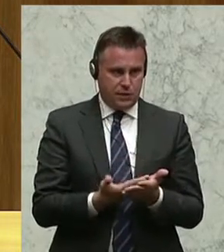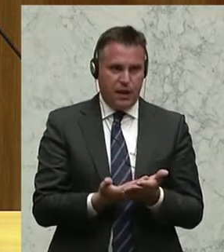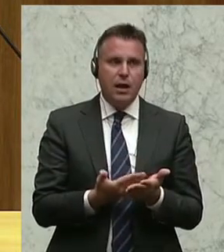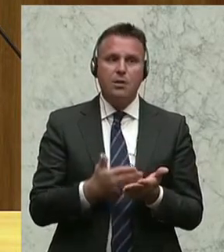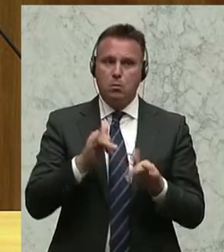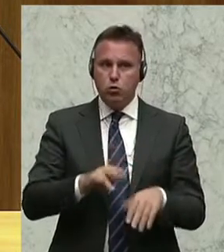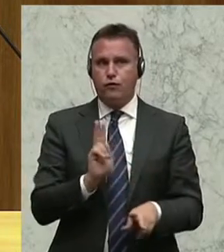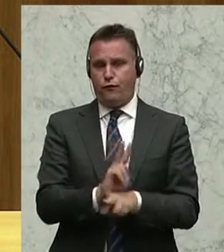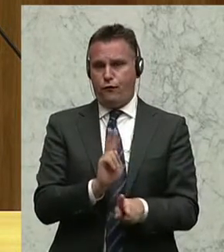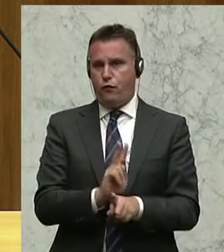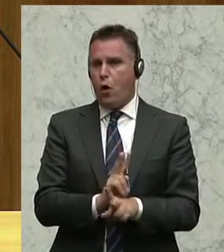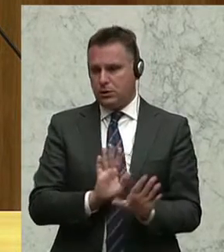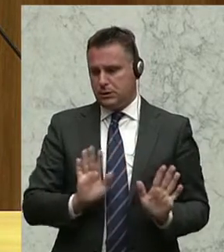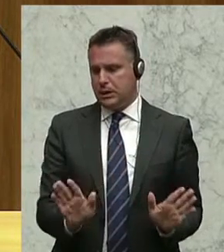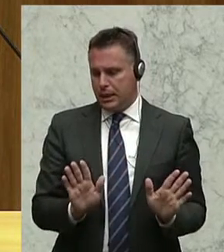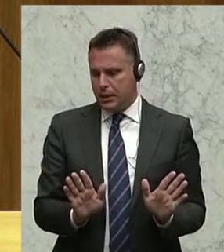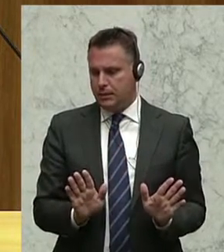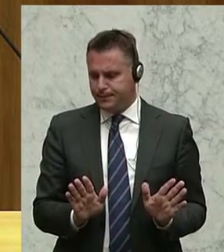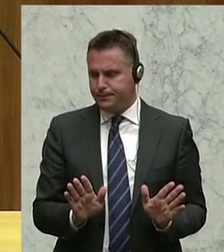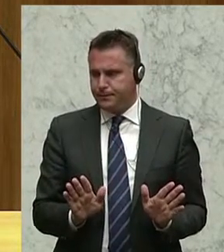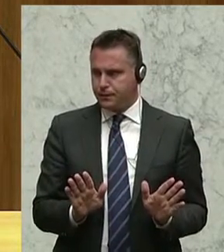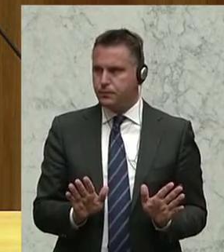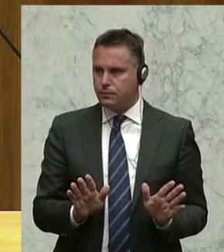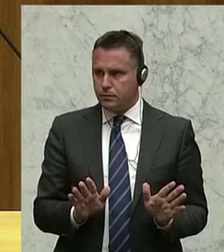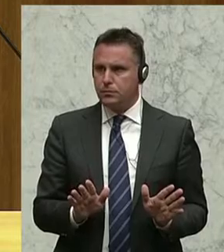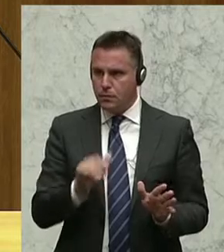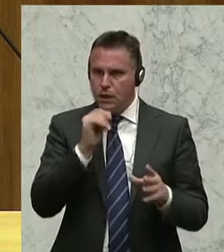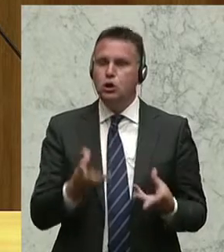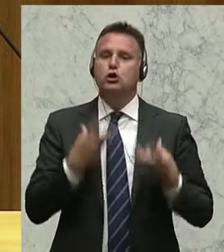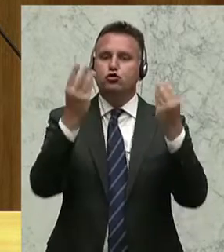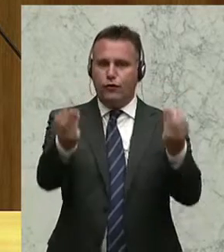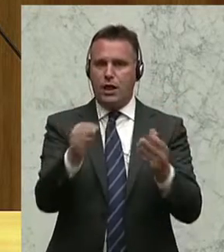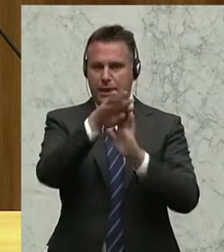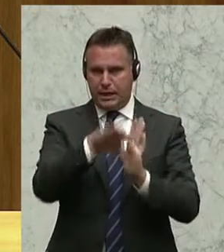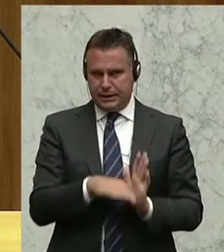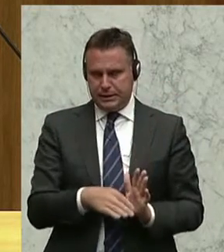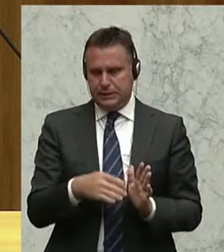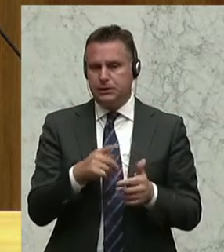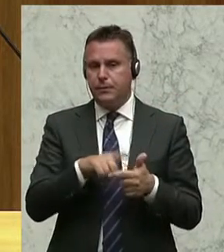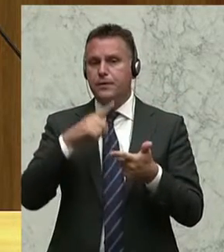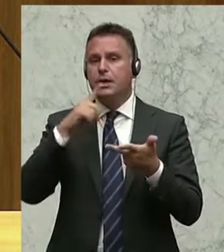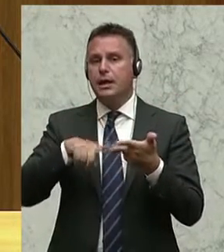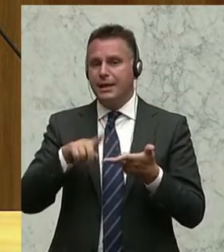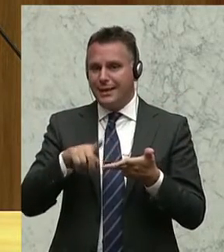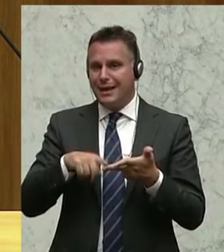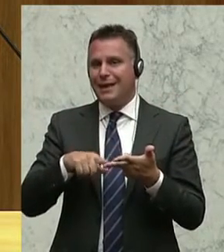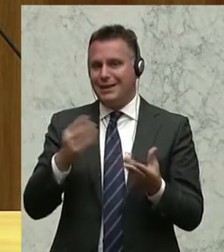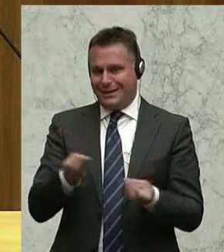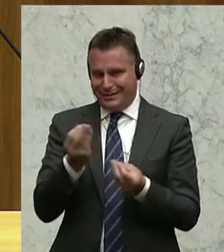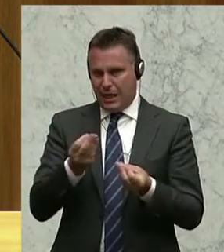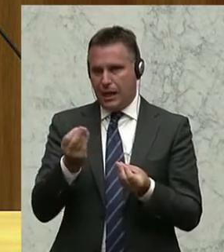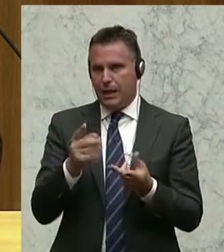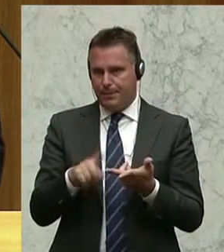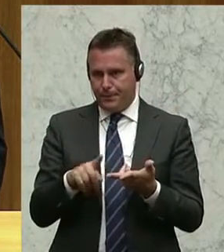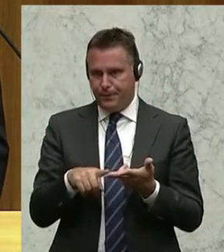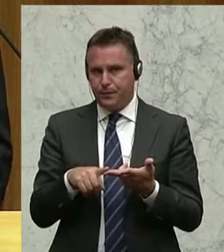vorsichtig sein, dass wir in diesem Zusammenhang nicht das Kind mit dem Bade ausschütten. Die dritte Sache in dieser Gesetzesänderung